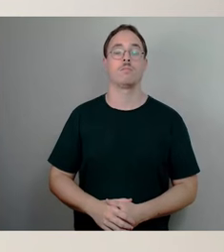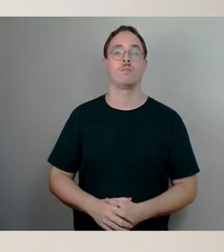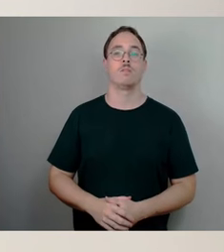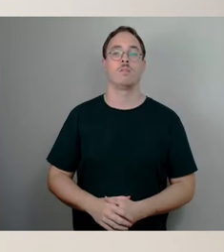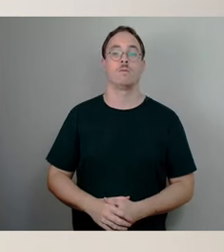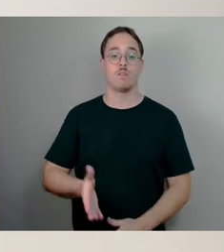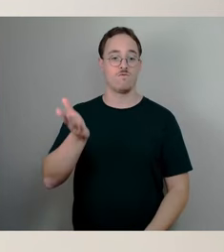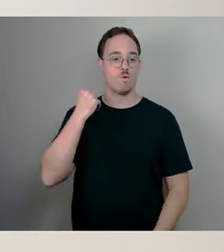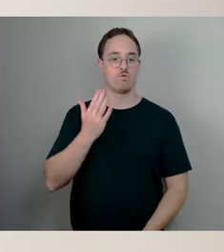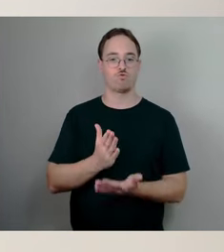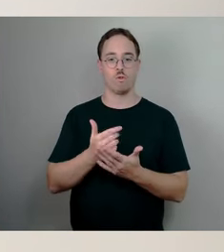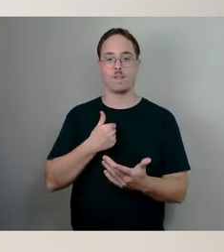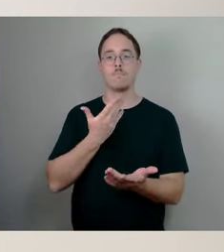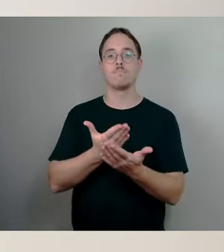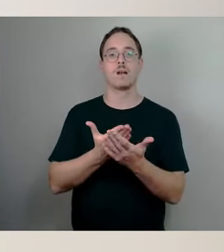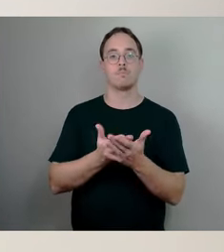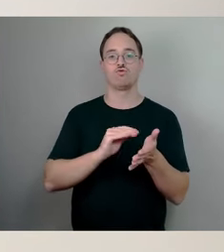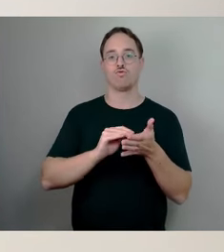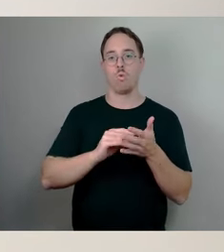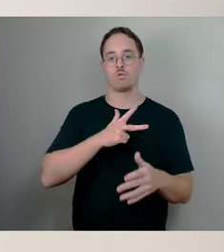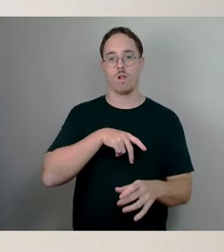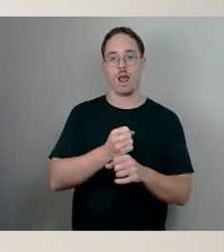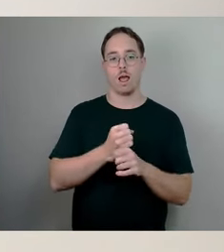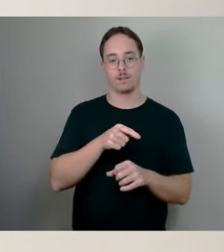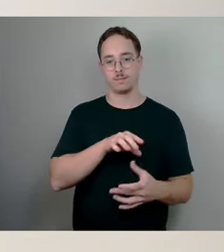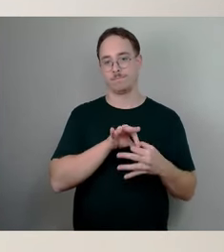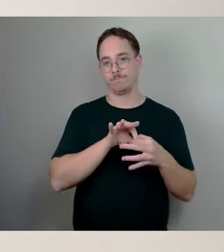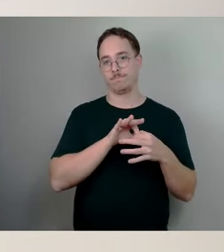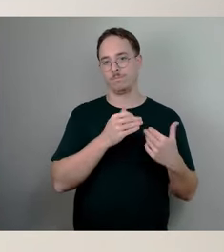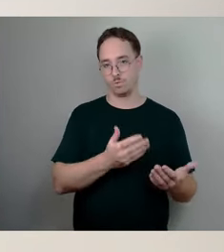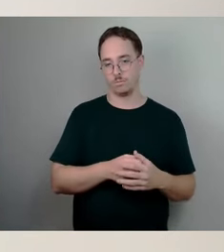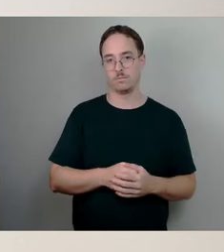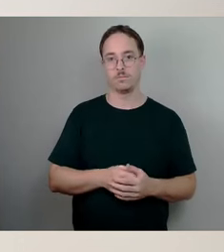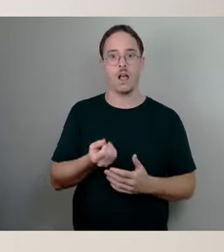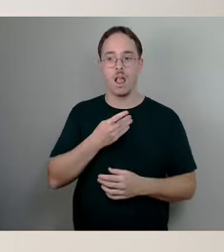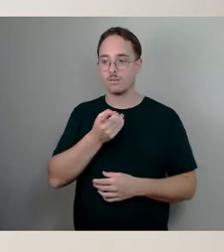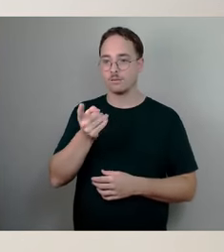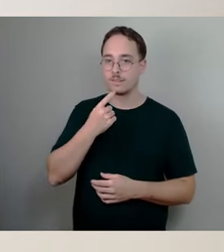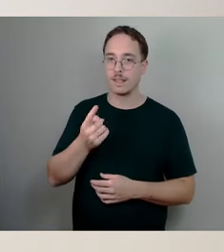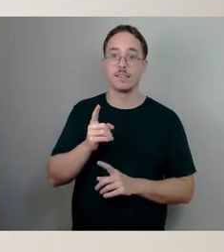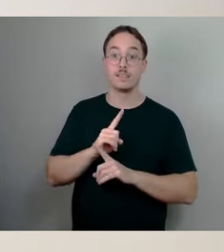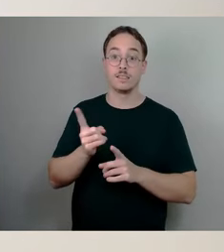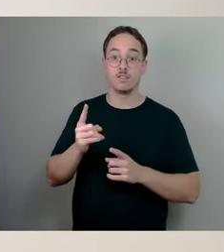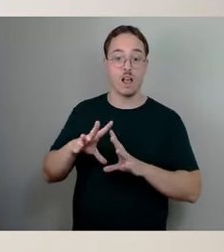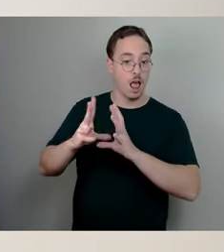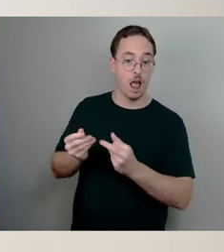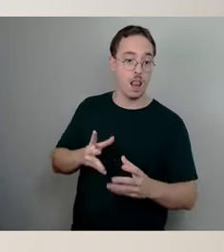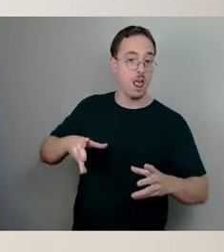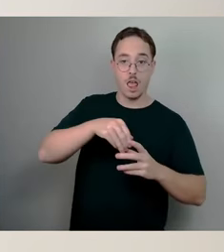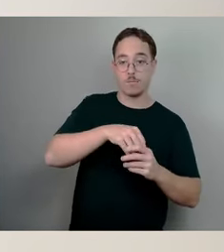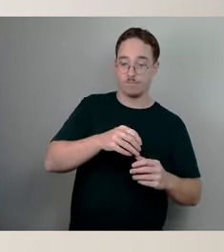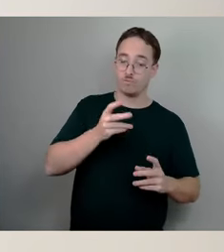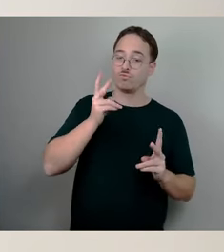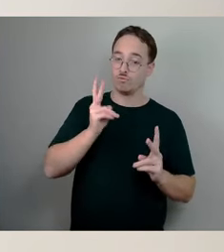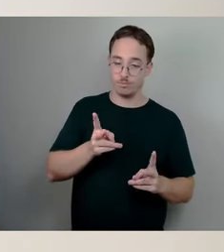der Schulsozialarbeit geklärt. Berechtigterweise haben Sie gesagt, ist das natürlich nicht alles, was die Informationen der freien